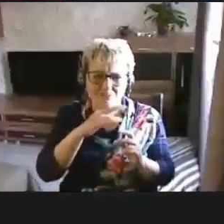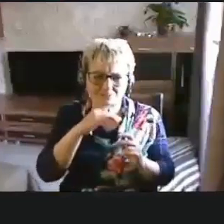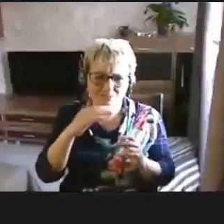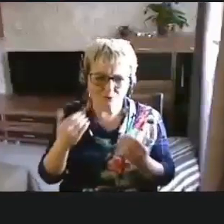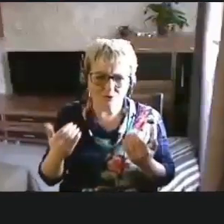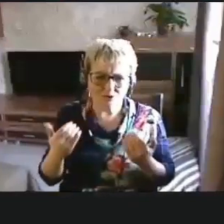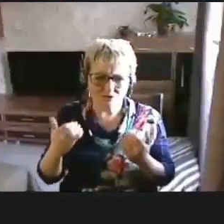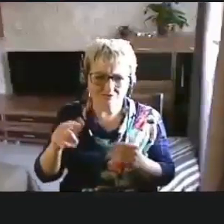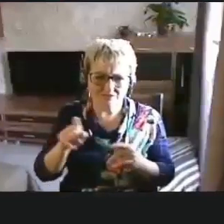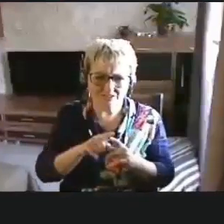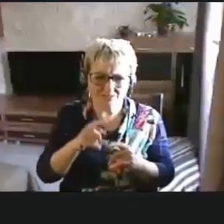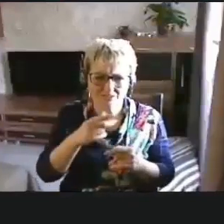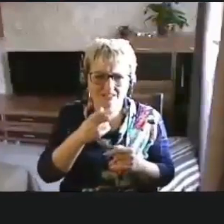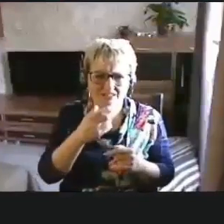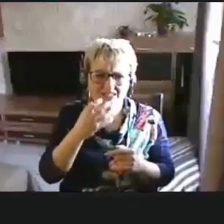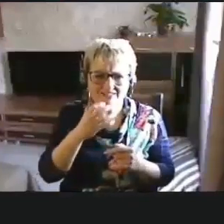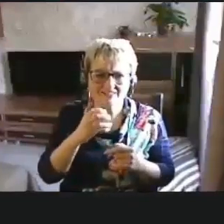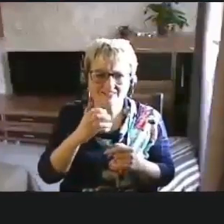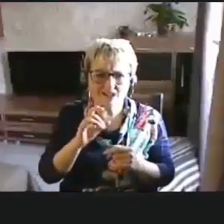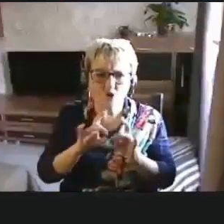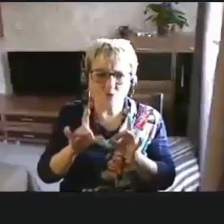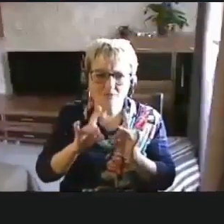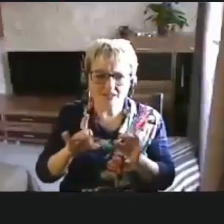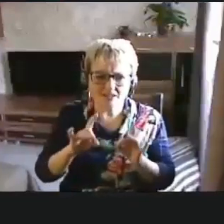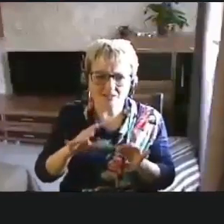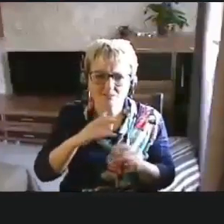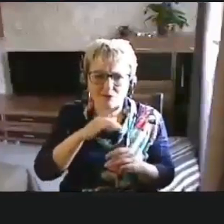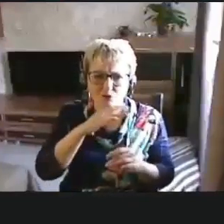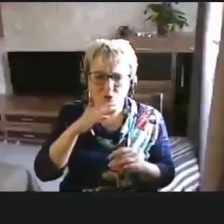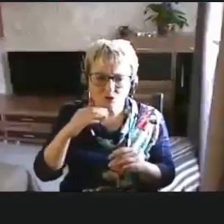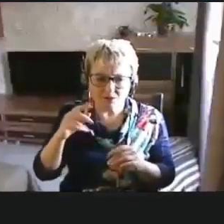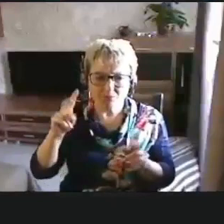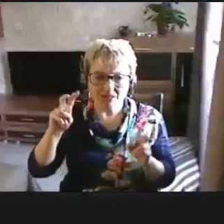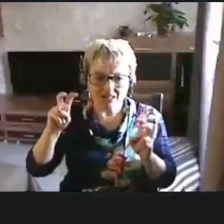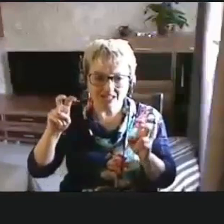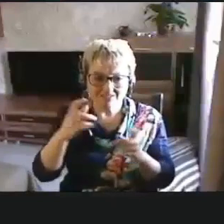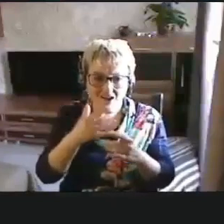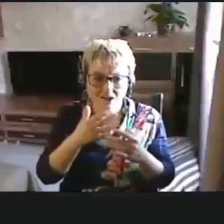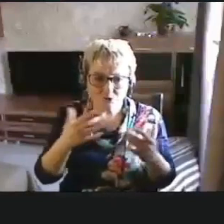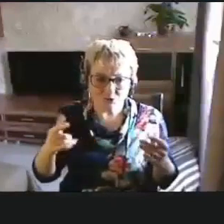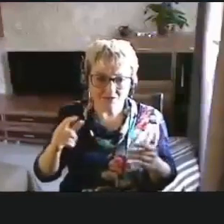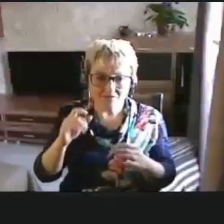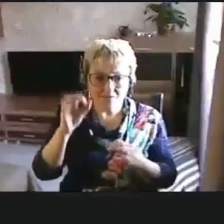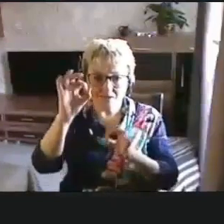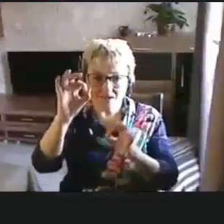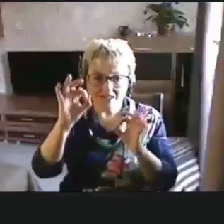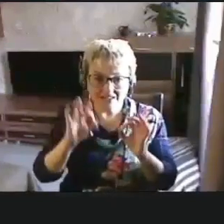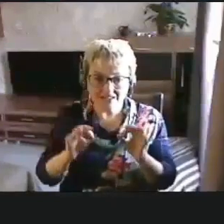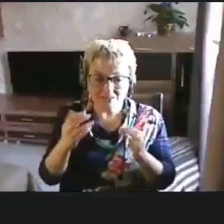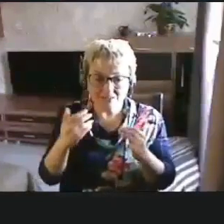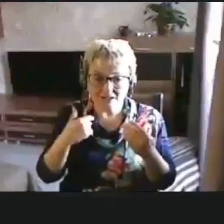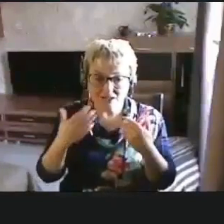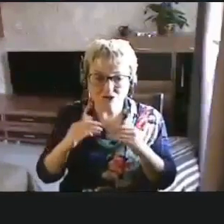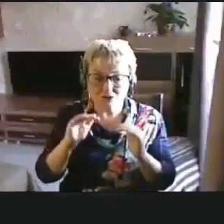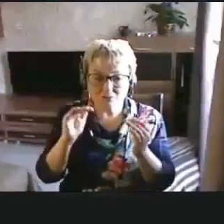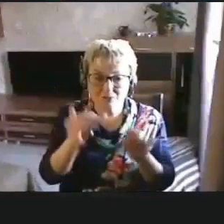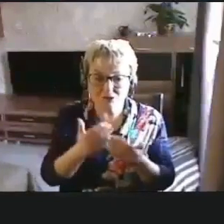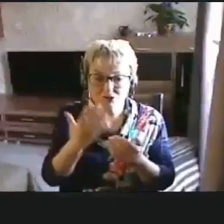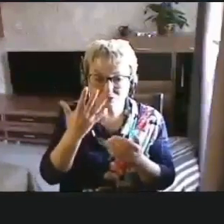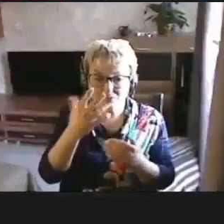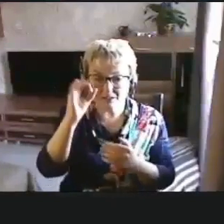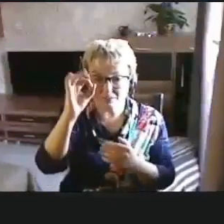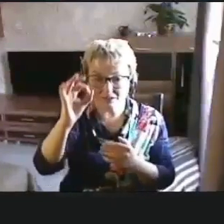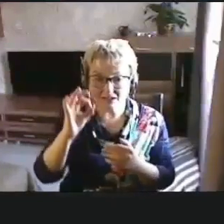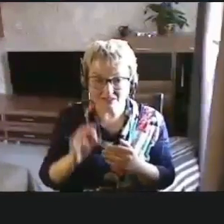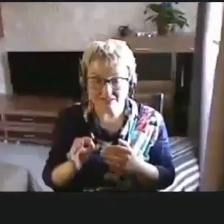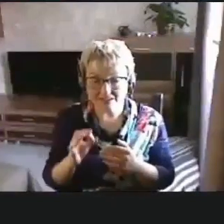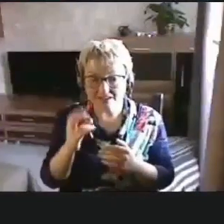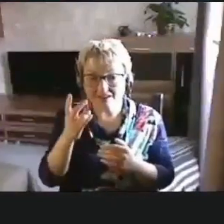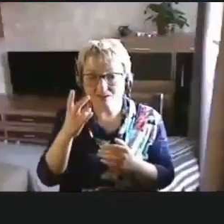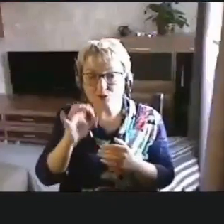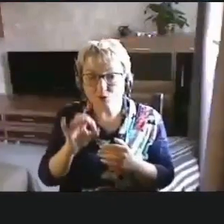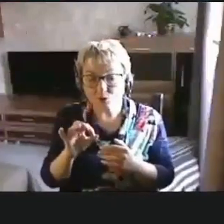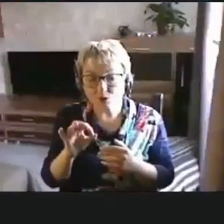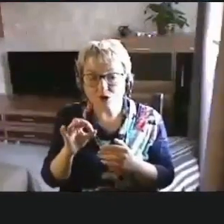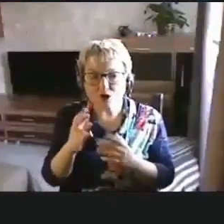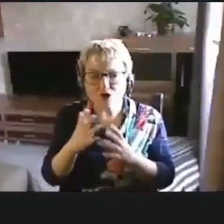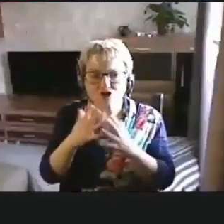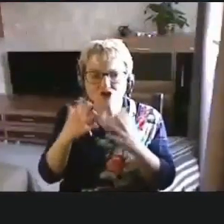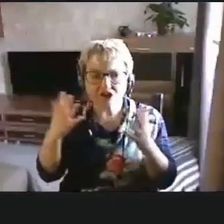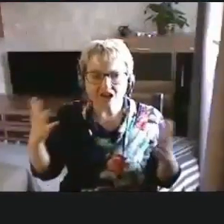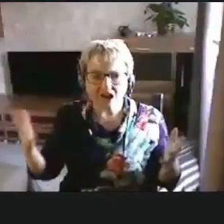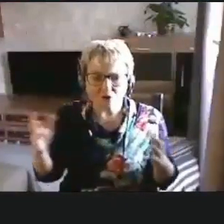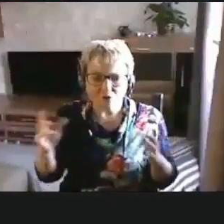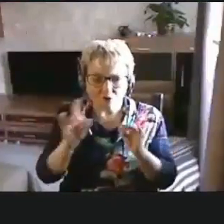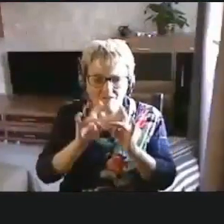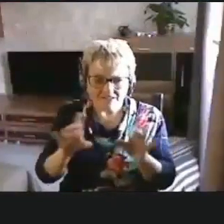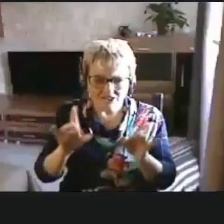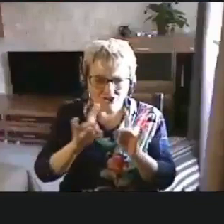в этом смысле тифлокоментируется, ну, как много, по названию много, я думаю, что в процентном отношении это еще меньше 5%, но вот широко